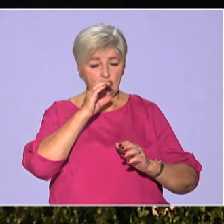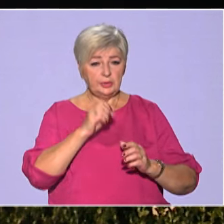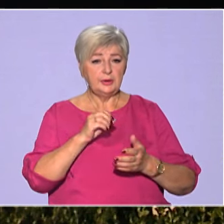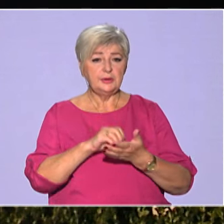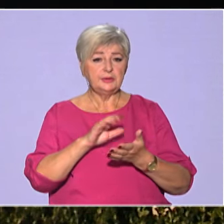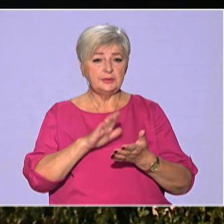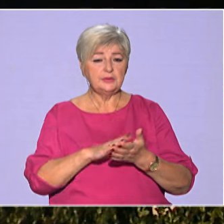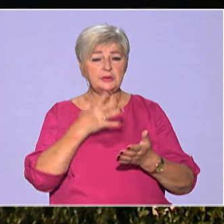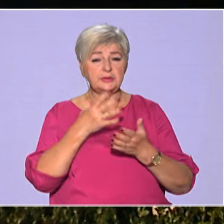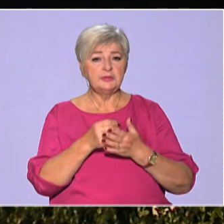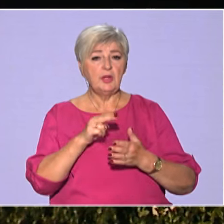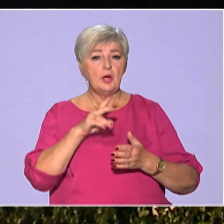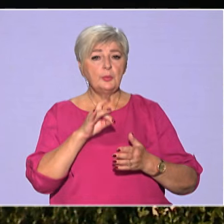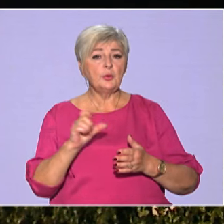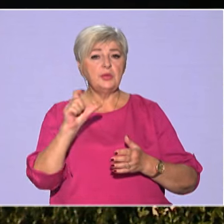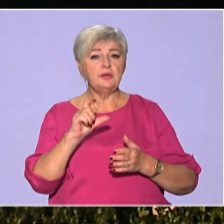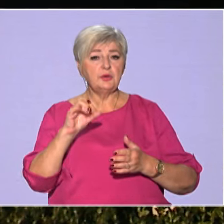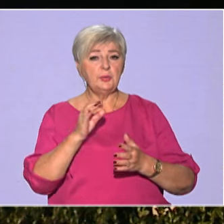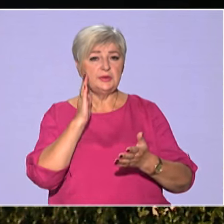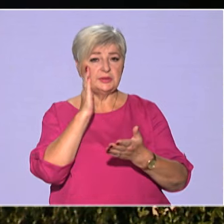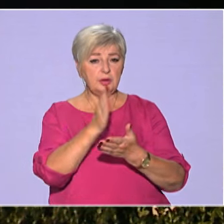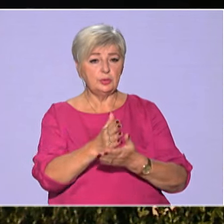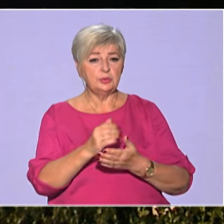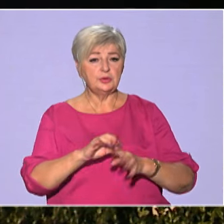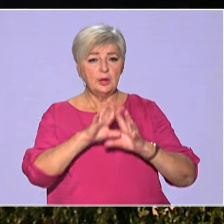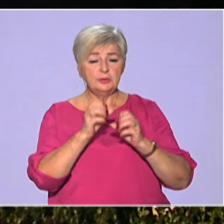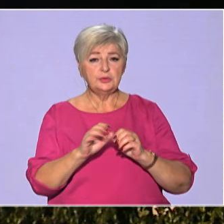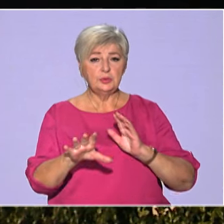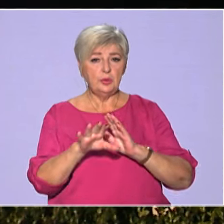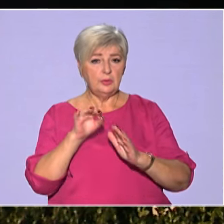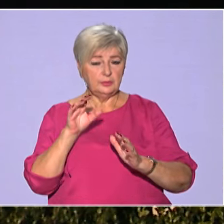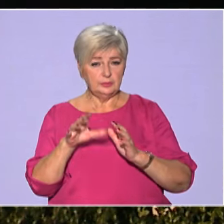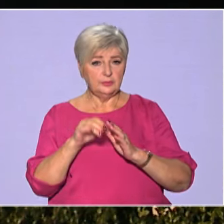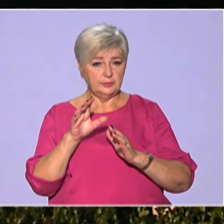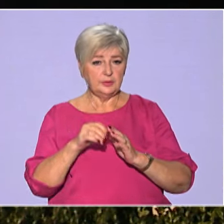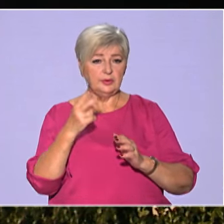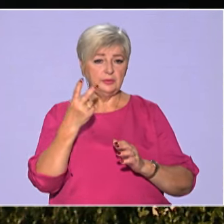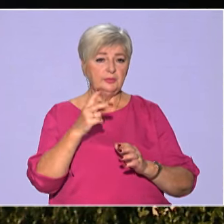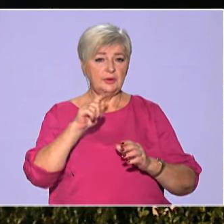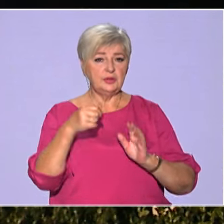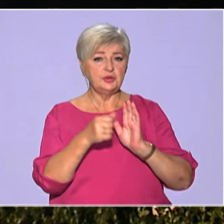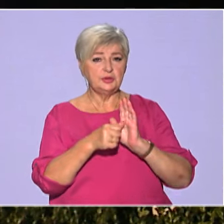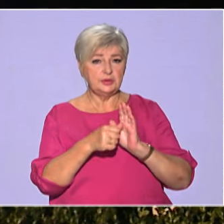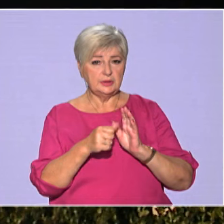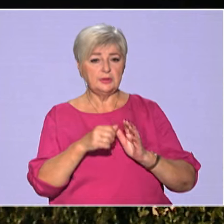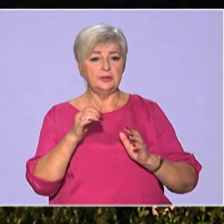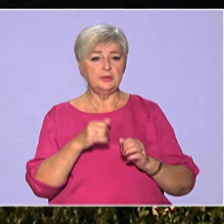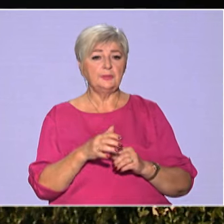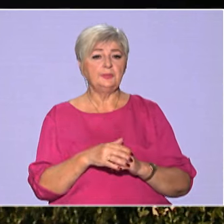подальший проєвропейський курс. Усього в голосуванні взяла участь понад 2,6 мільйона виборців або трохи менше